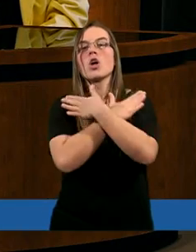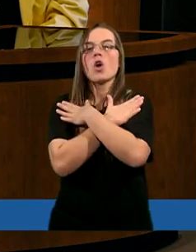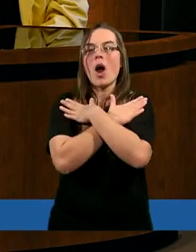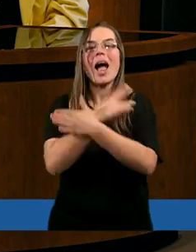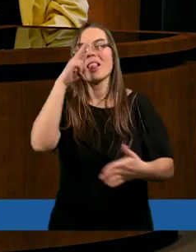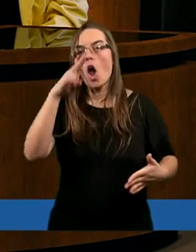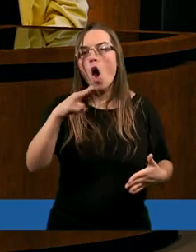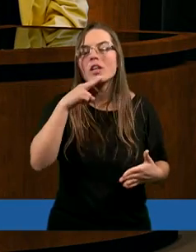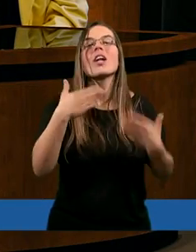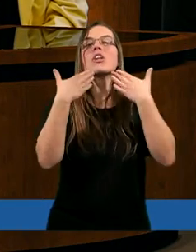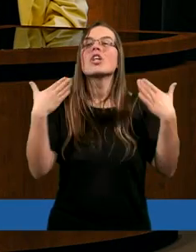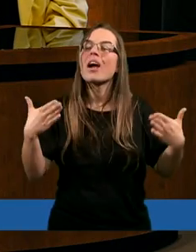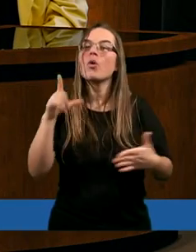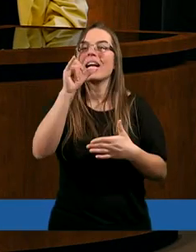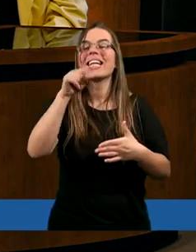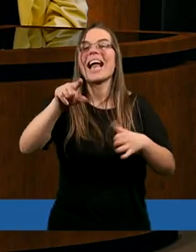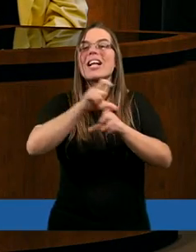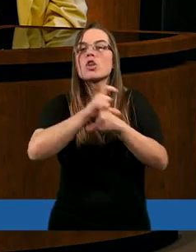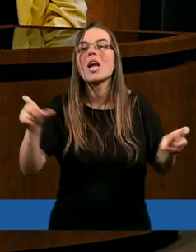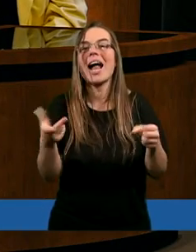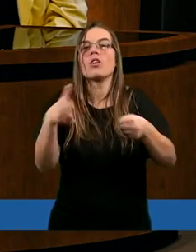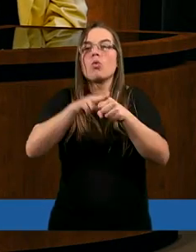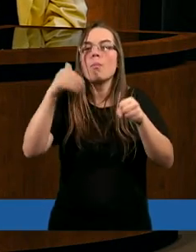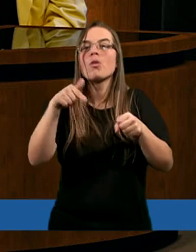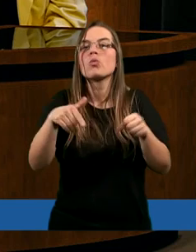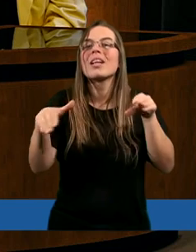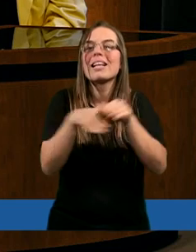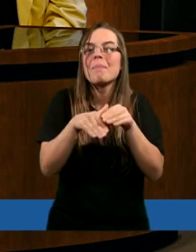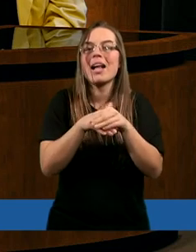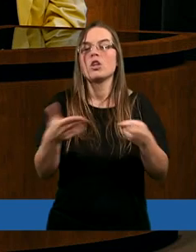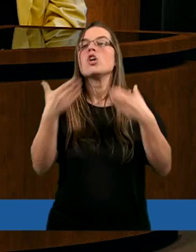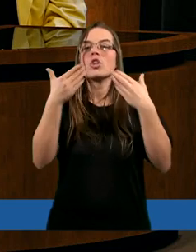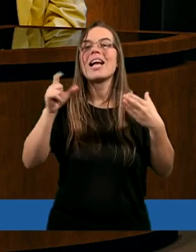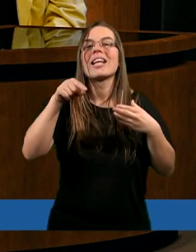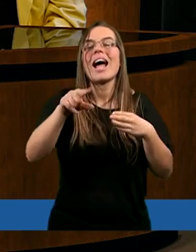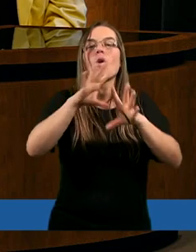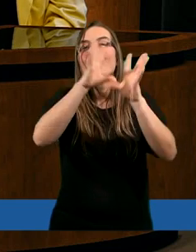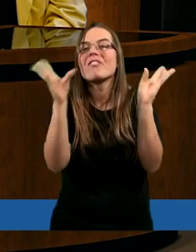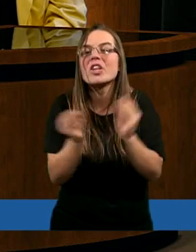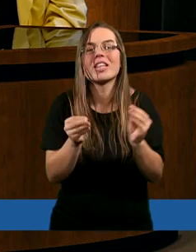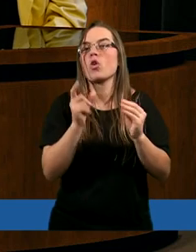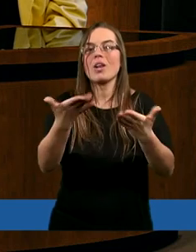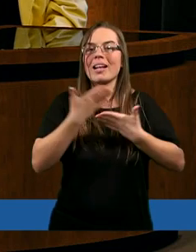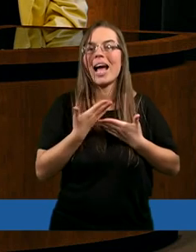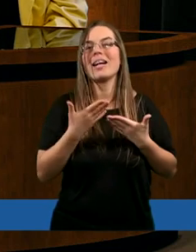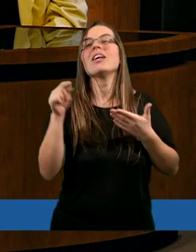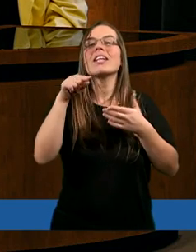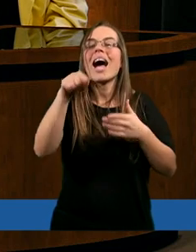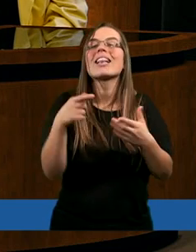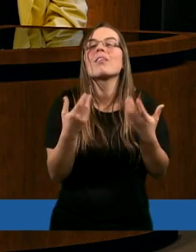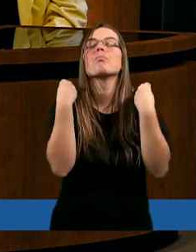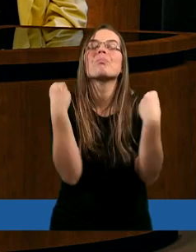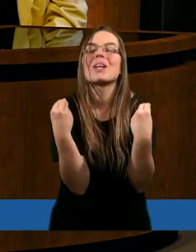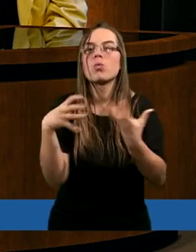Kochany Ojcze, dziękuję Ci za ten czas, który mogliśmy tutaj spędzić. Dziękuję Ci przede wszystko za Twoim słowo, za ten